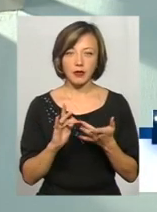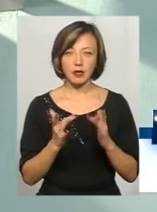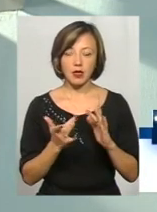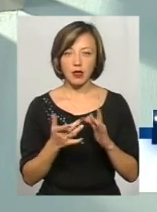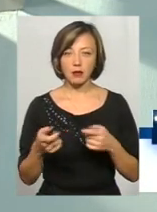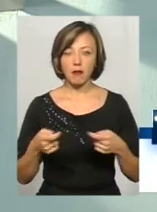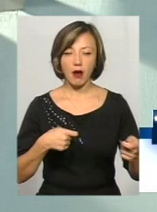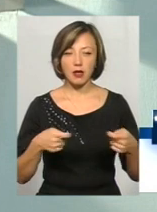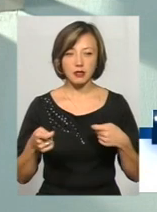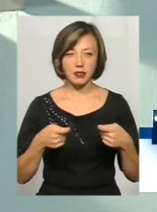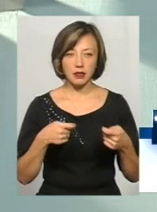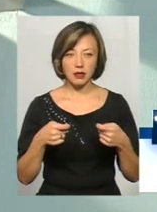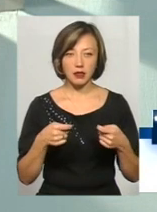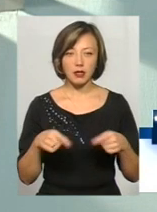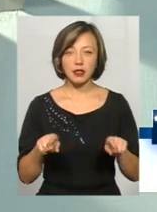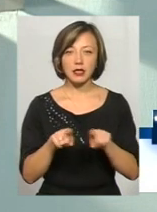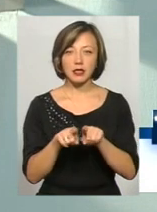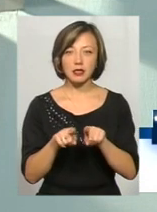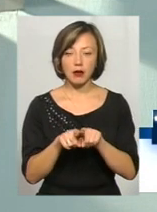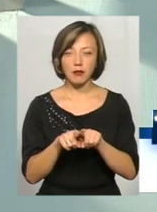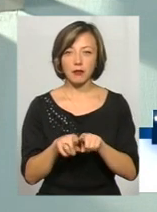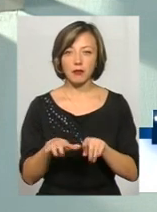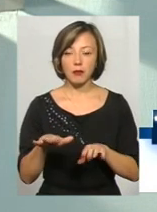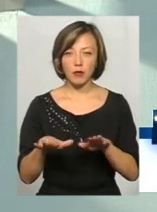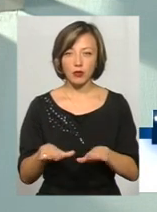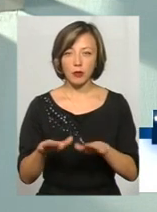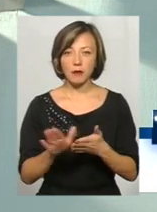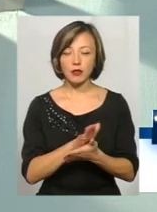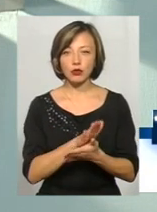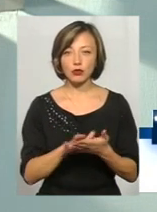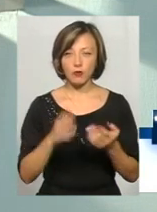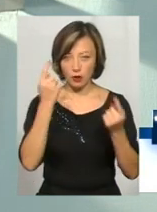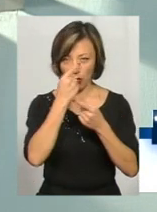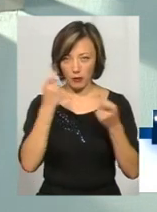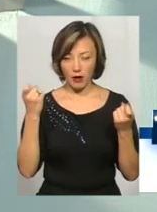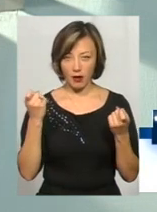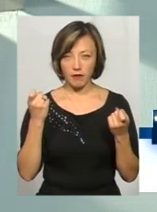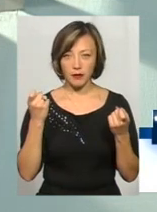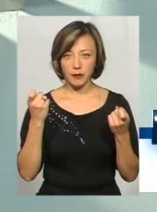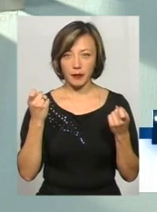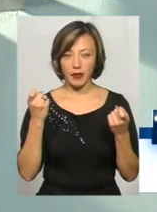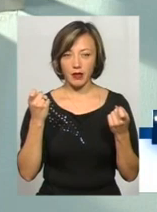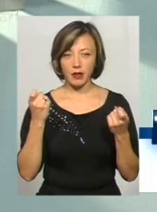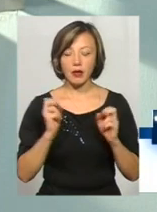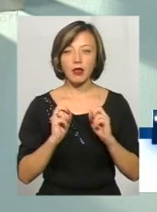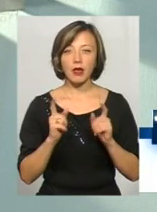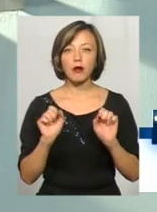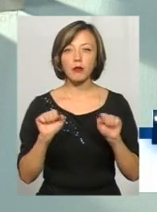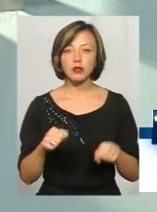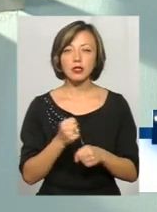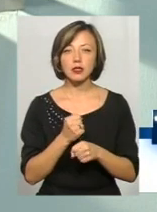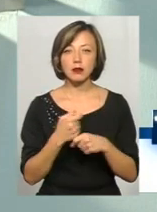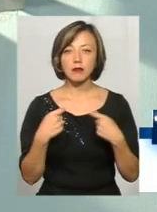-магазинах, на тих самих площадках безкоштовних об'яв, як можна здійснити продаж